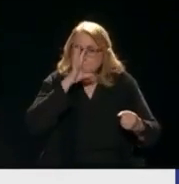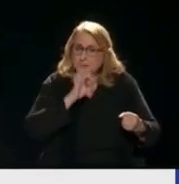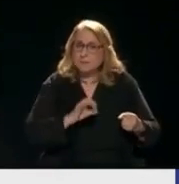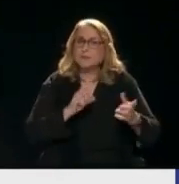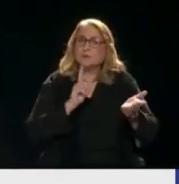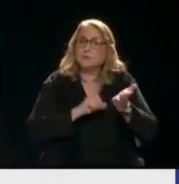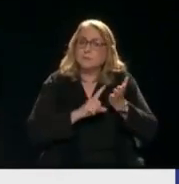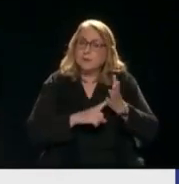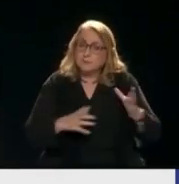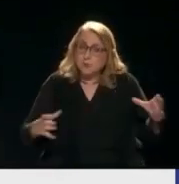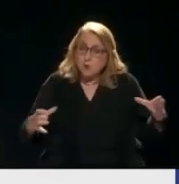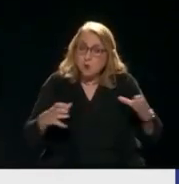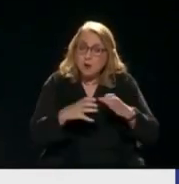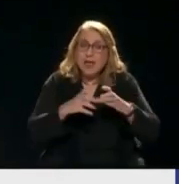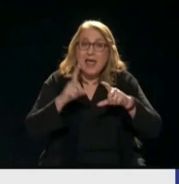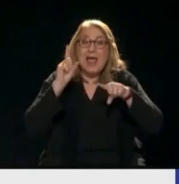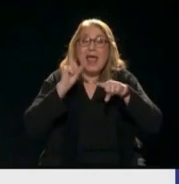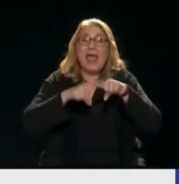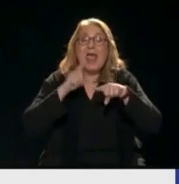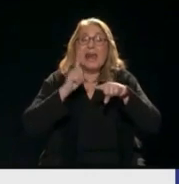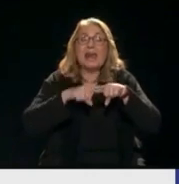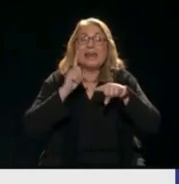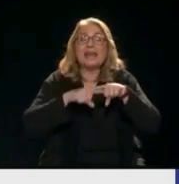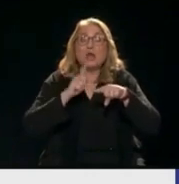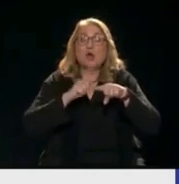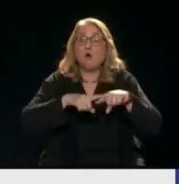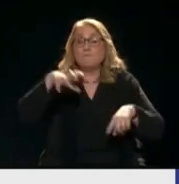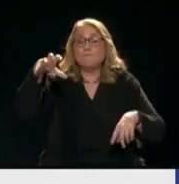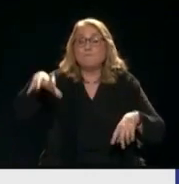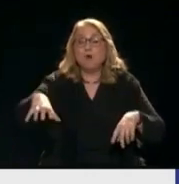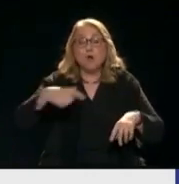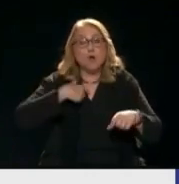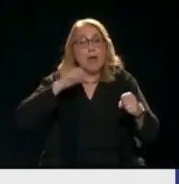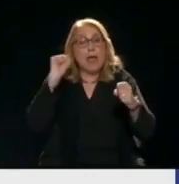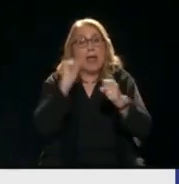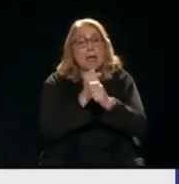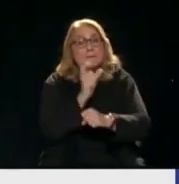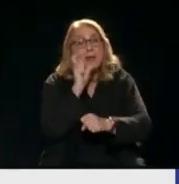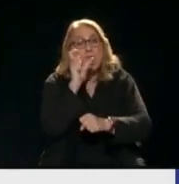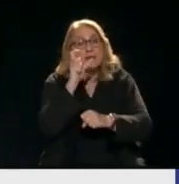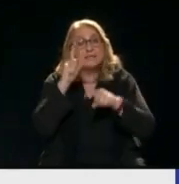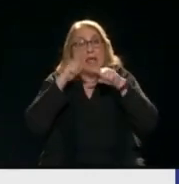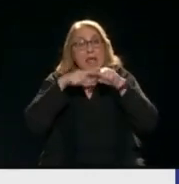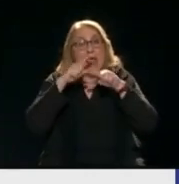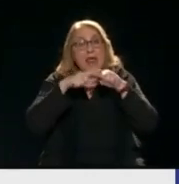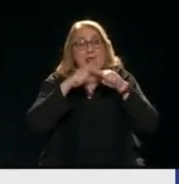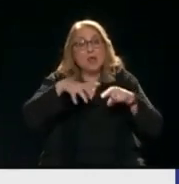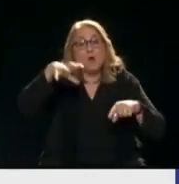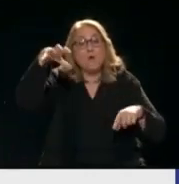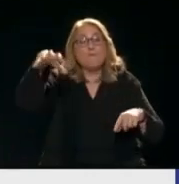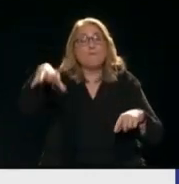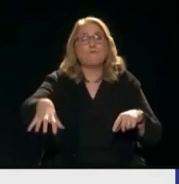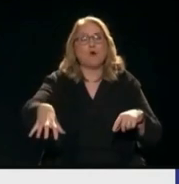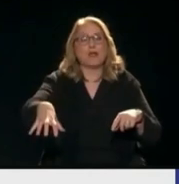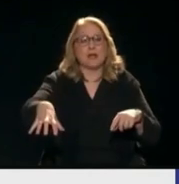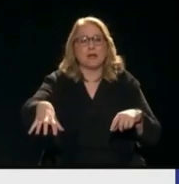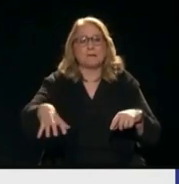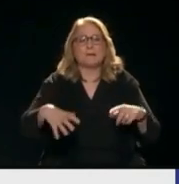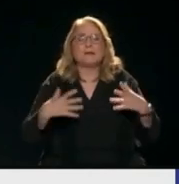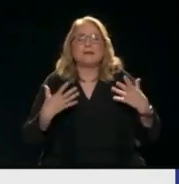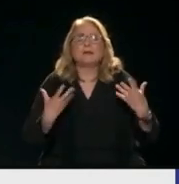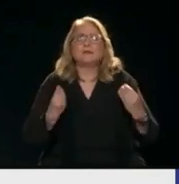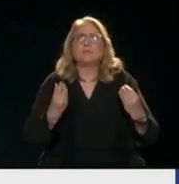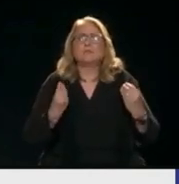φορέα Και επιμένω ελληνικό φορέα Έτσι όπως έχουν έρθει τα πράγματα στη χώρα μας Γιατί πραγματικά υπάρχουν Πολύ αλλογενείς, με